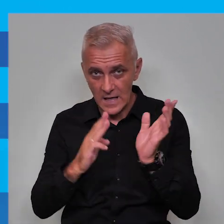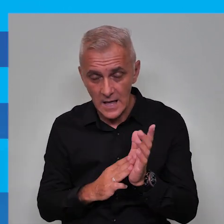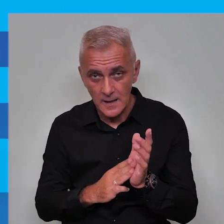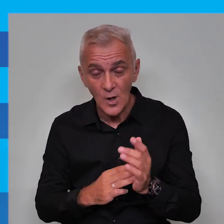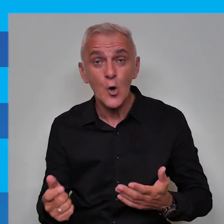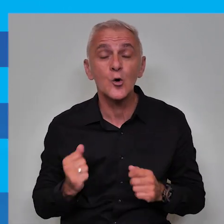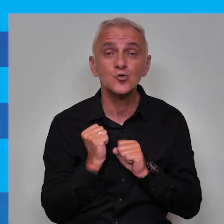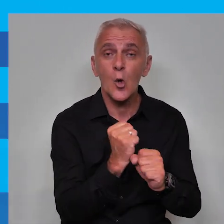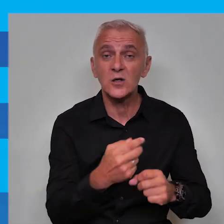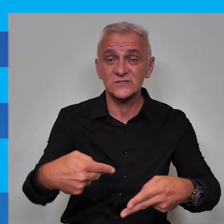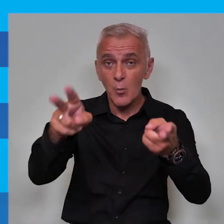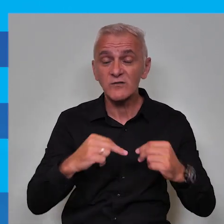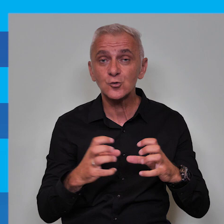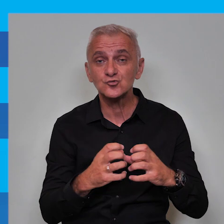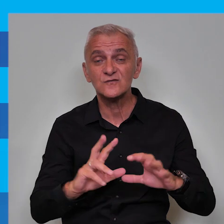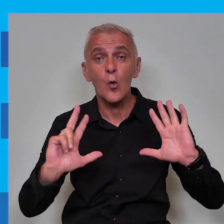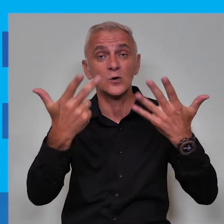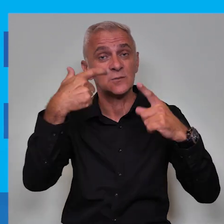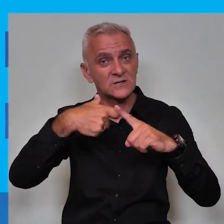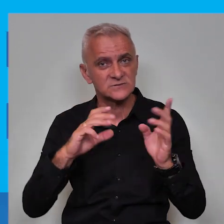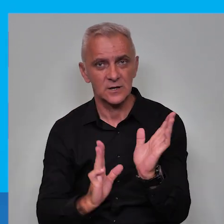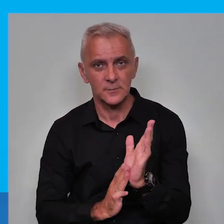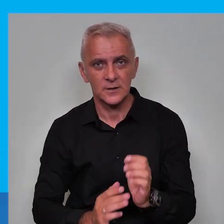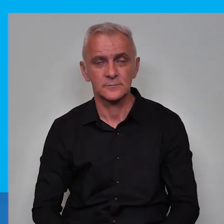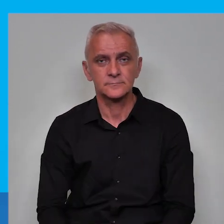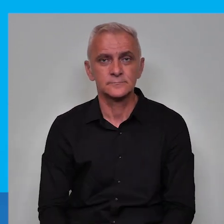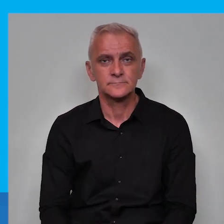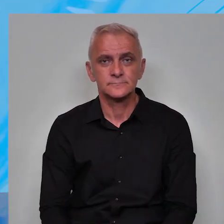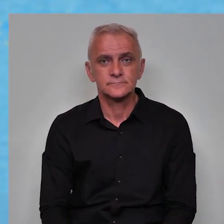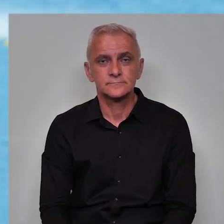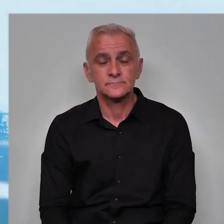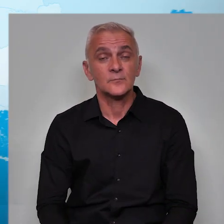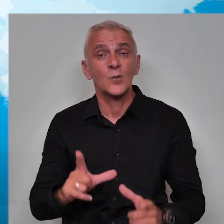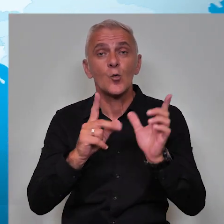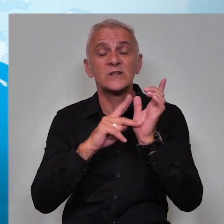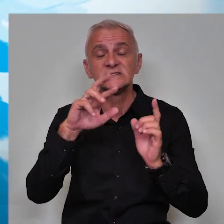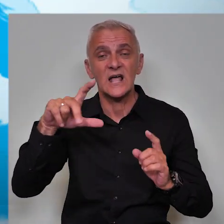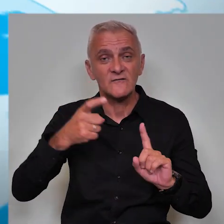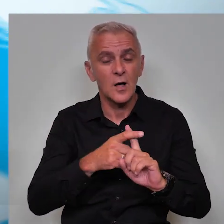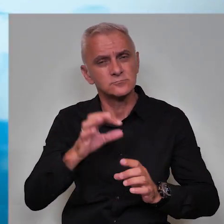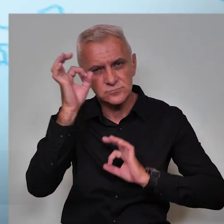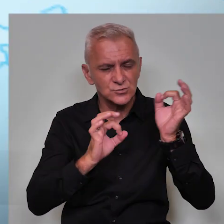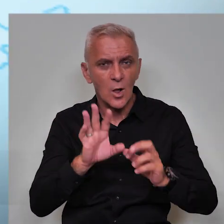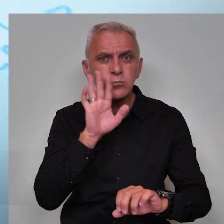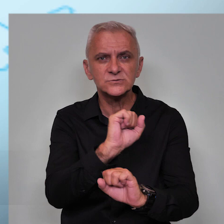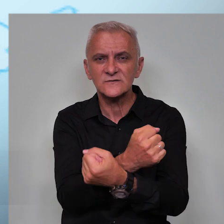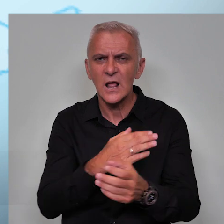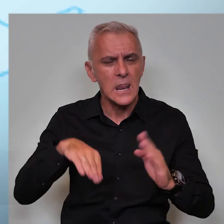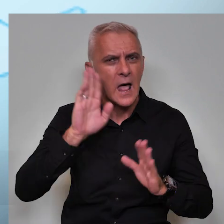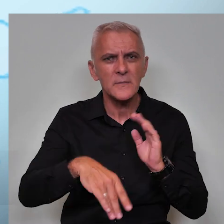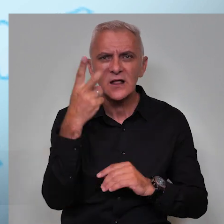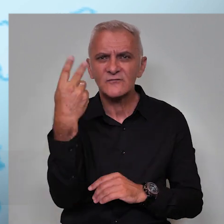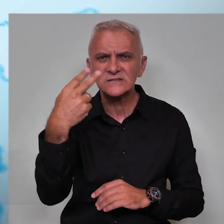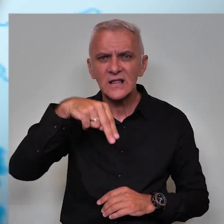konvertibilne marke donosi povrat društvu iznosu od 18 konvertibilnih maraka. UNICEF procjenjuje da bi u BiH